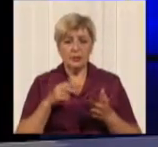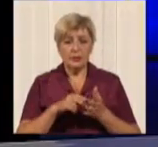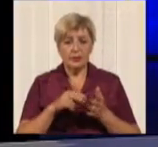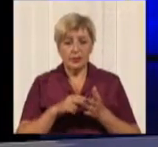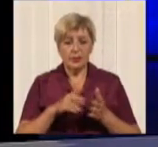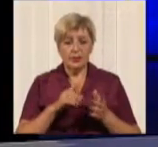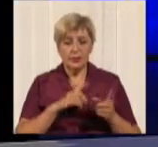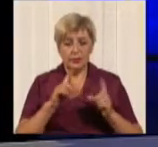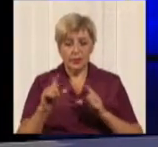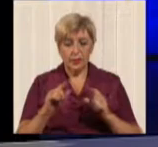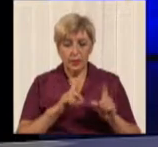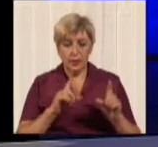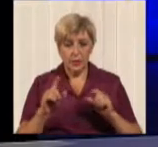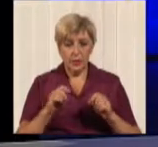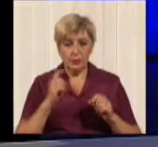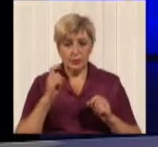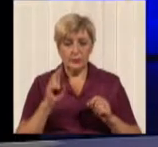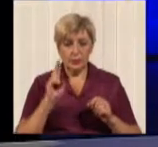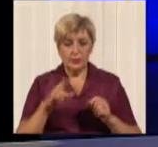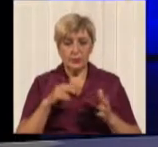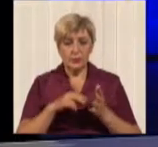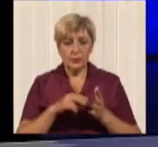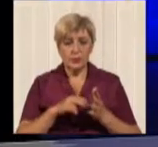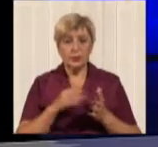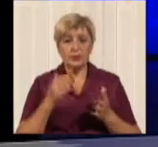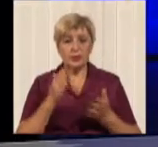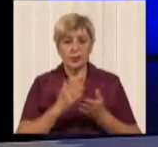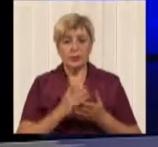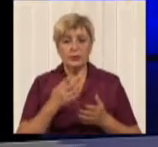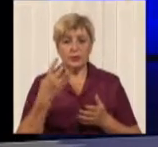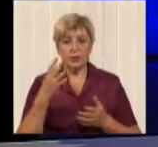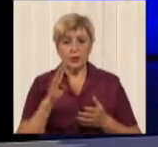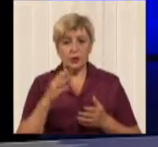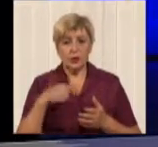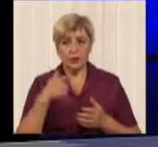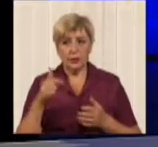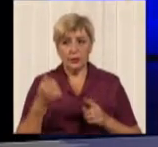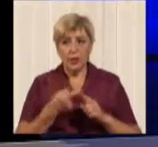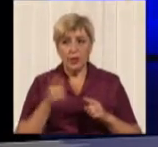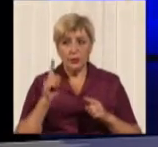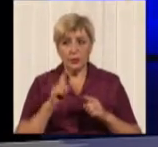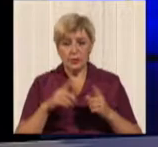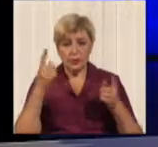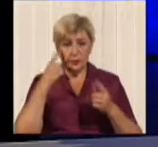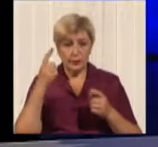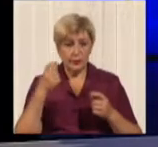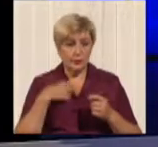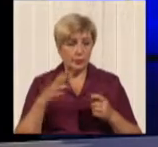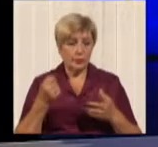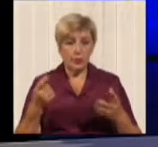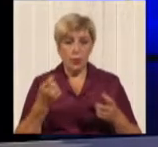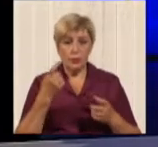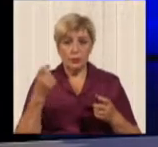проїзд у міському, у комунальному транспорті Дніпра становить 4 гривні Про це повідомило на своєму сайті комунальне підприємство